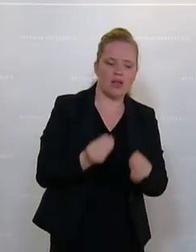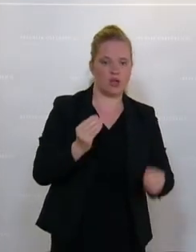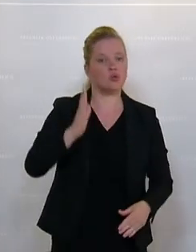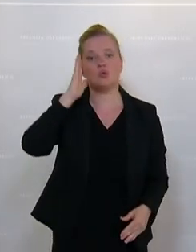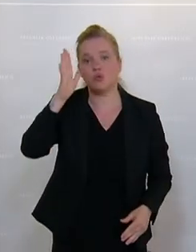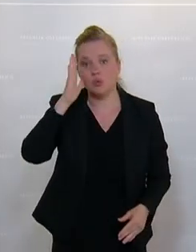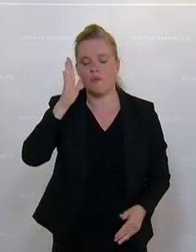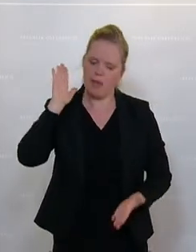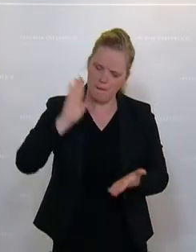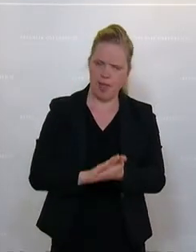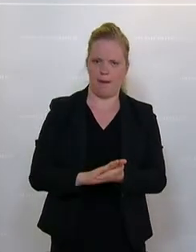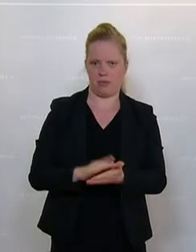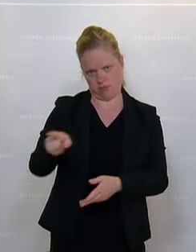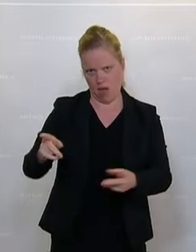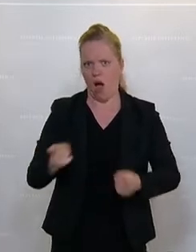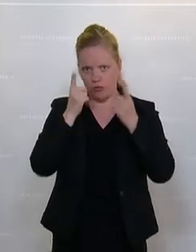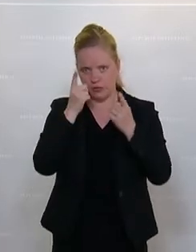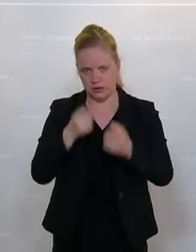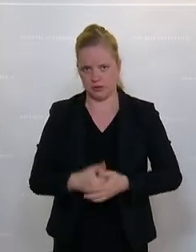nehmen lassen. Da passen Sie endlich einmal auf.